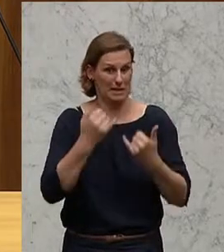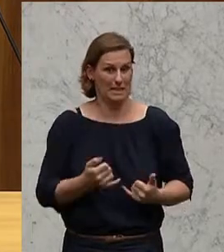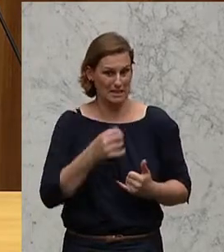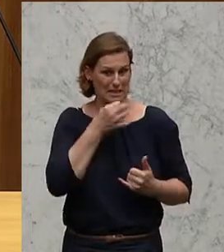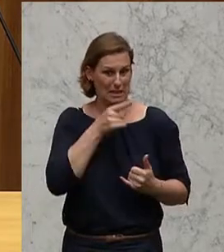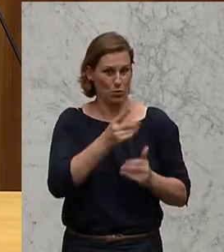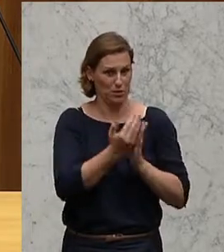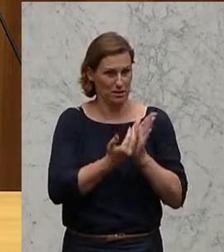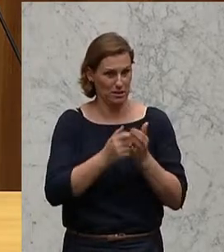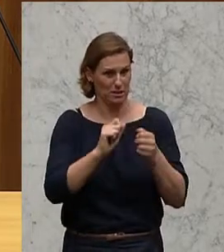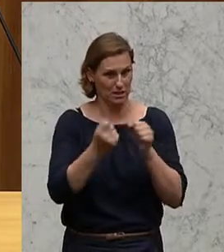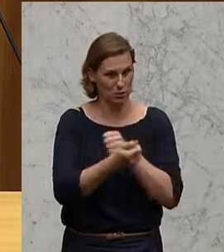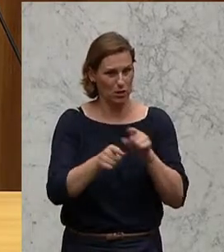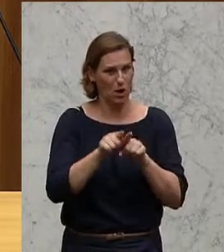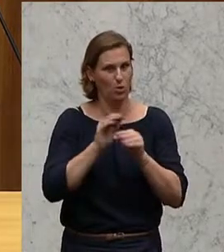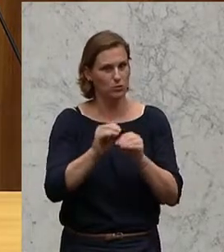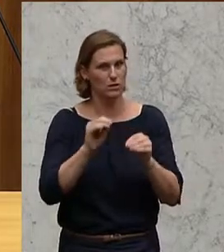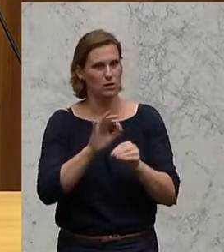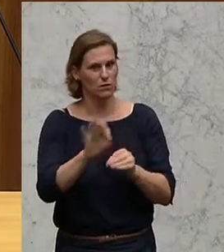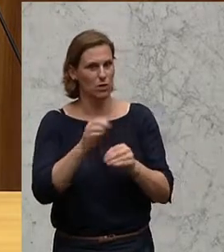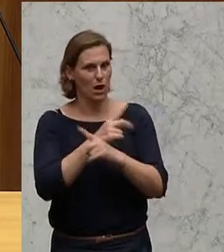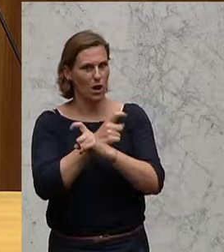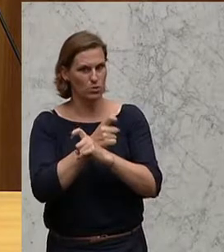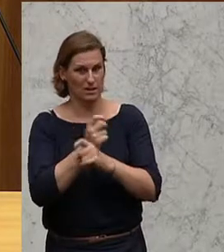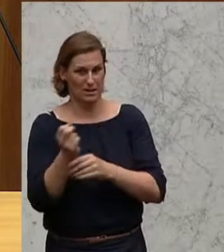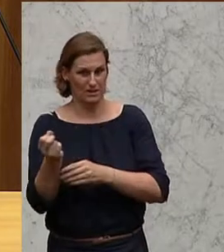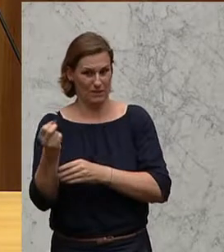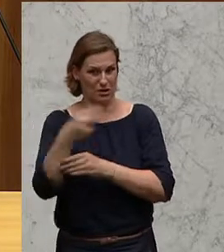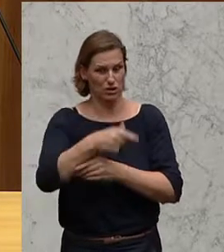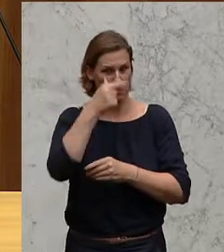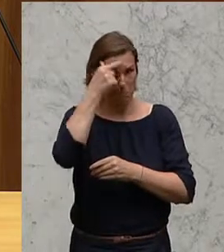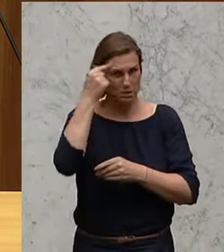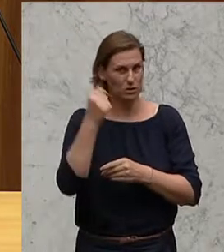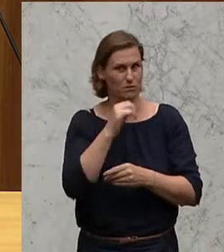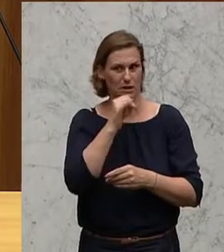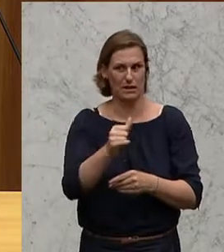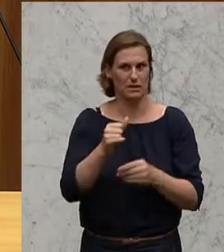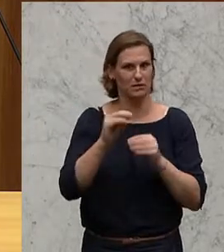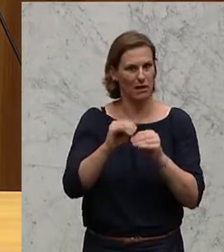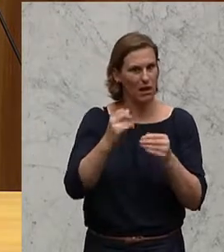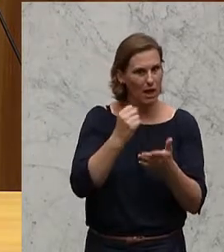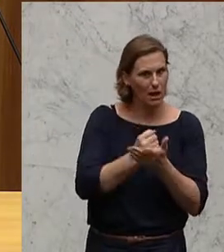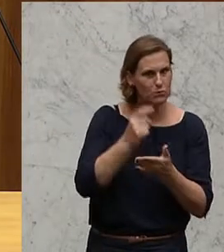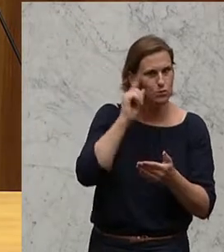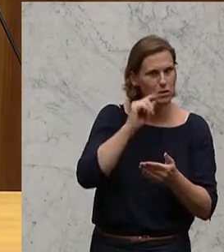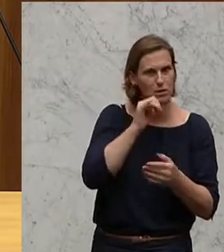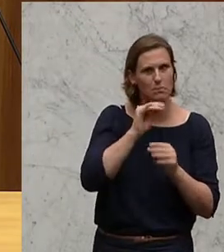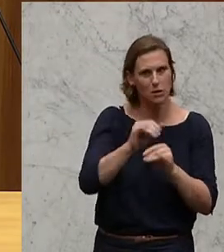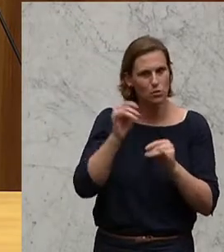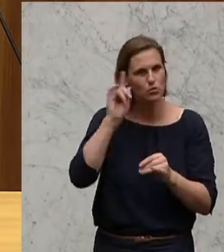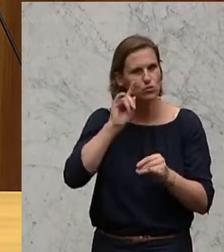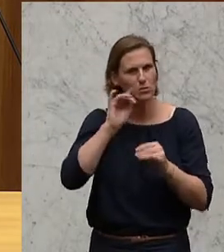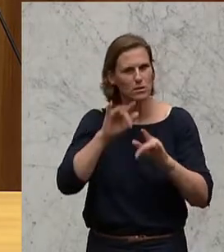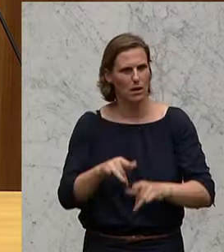Gesetzesänderung, diesem Teach for Austria-Modell, wo eben der Quereinstieg von Menschen, die nicht Lehramt studiert haben oder kein pädagogisches Studium gemacht haben,